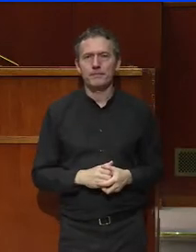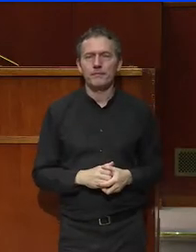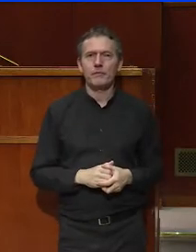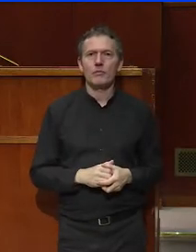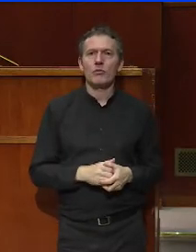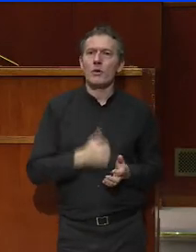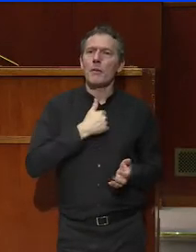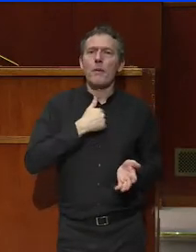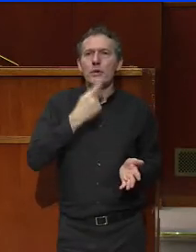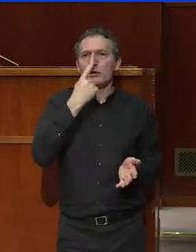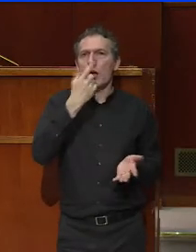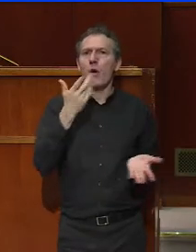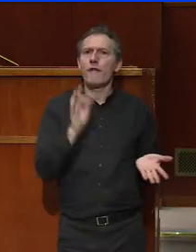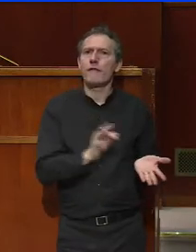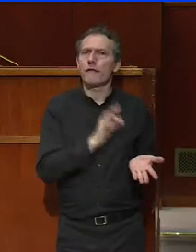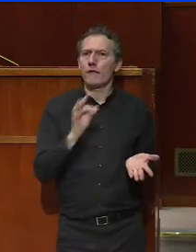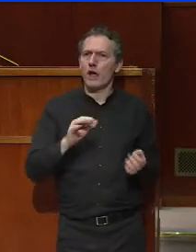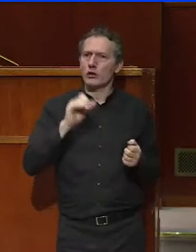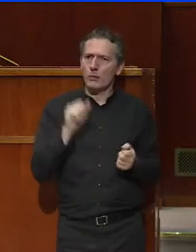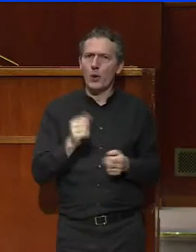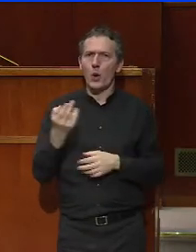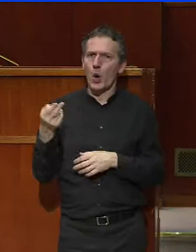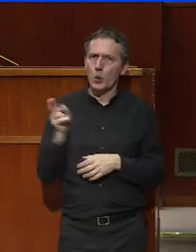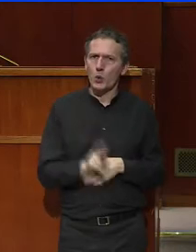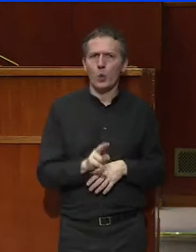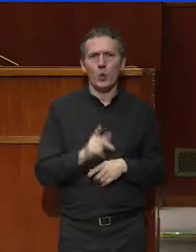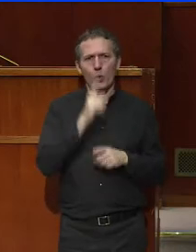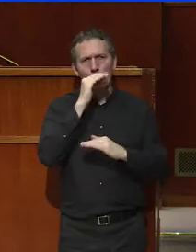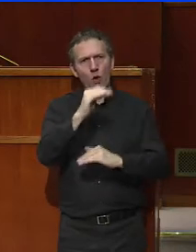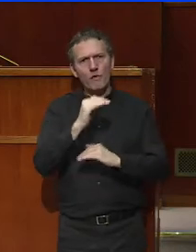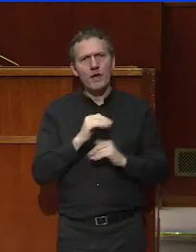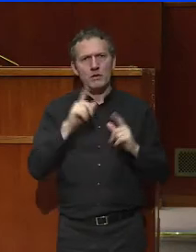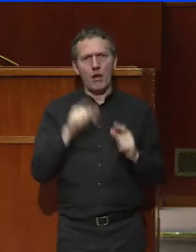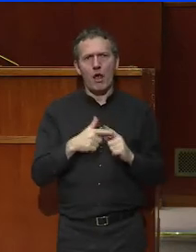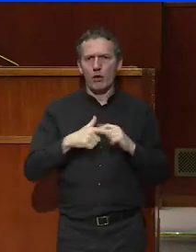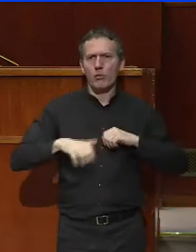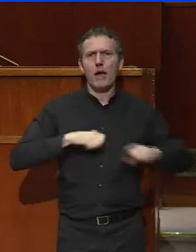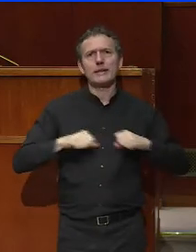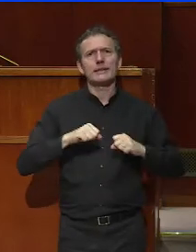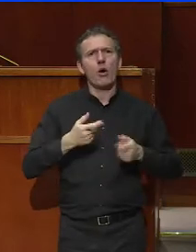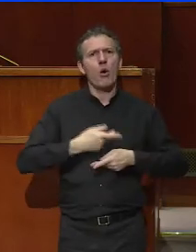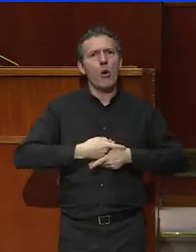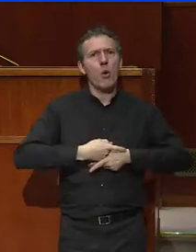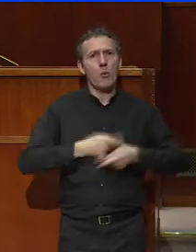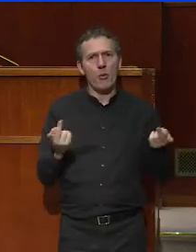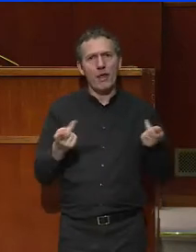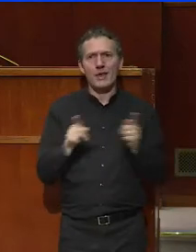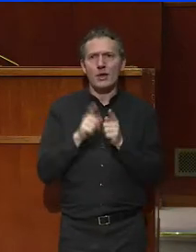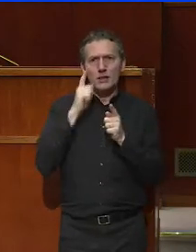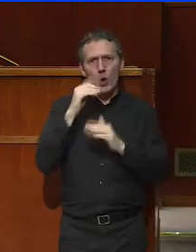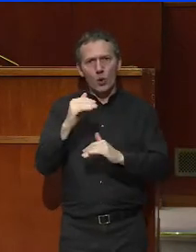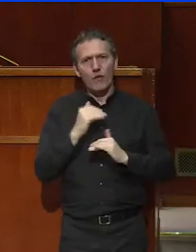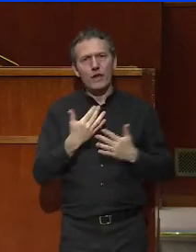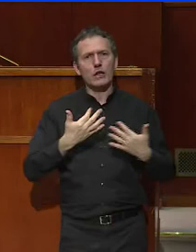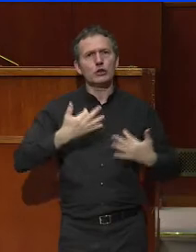Je crois en effet que la France peut retrouver et doit retrouver la confiance dans l'action publique, la confiance dans sa